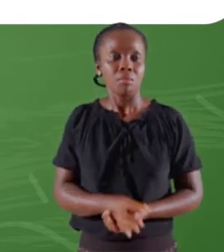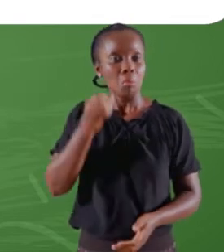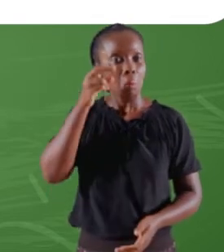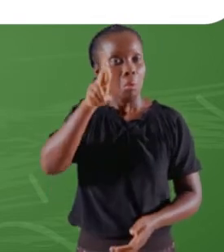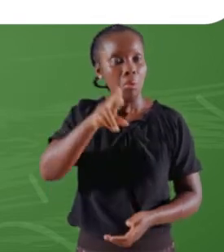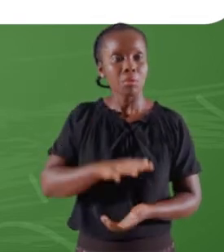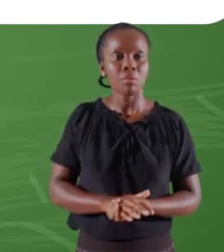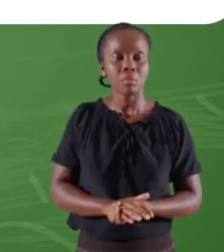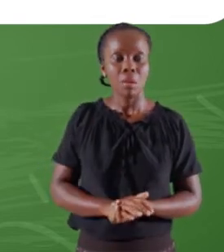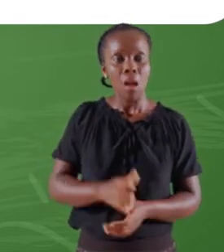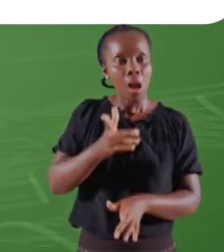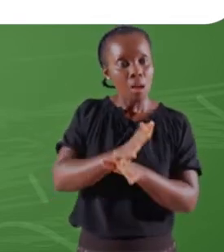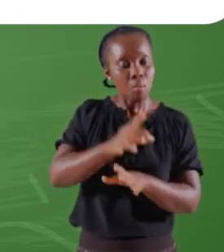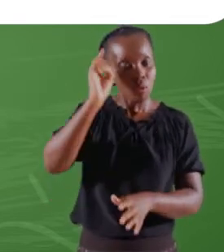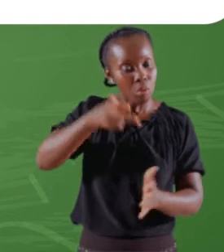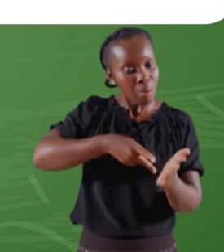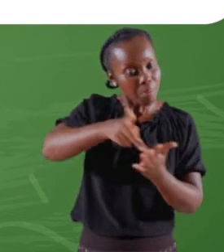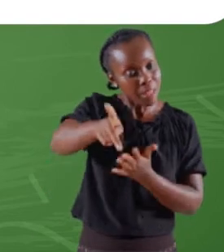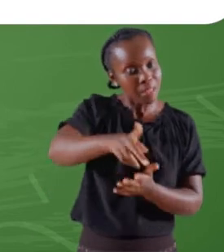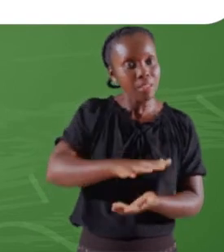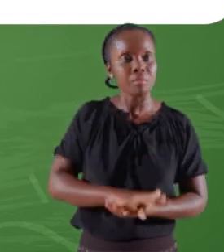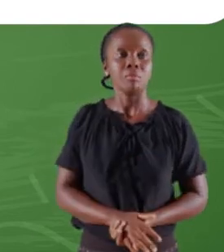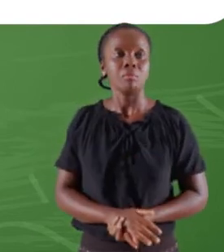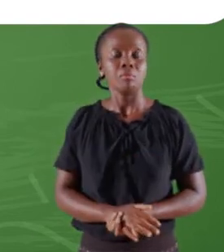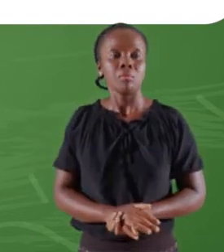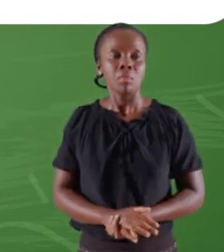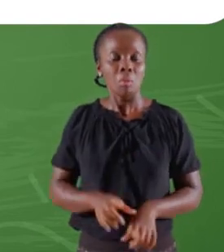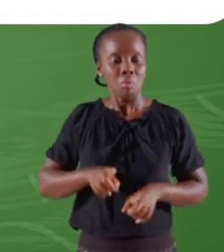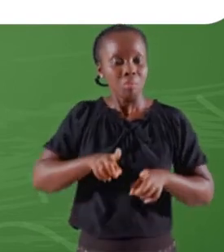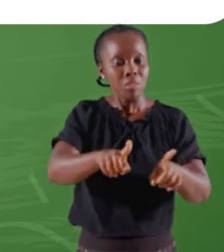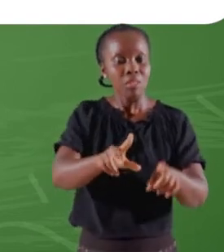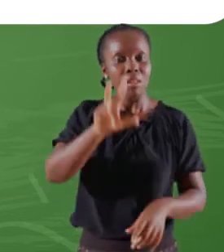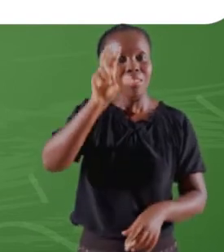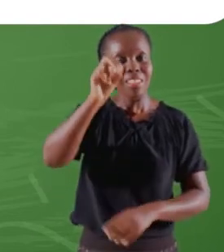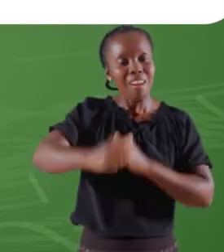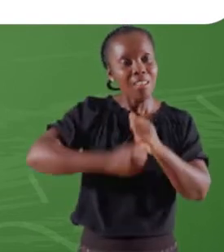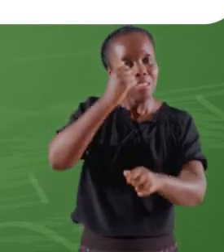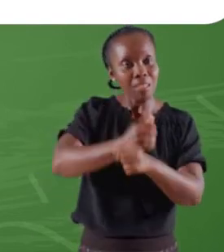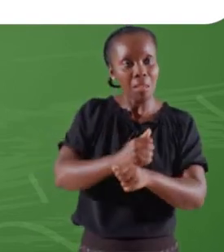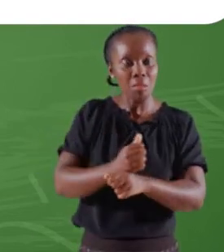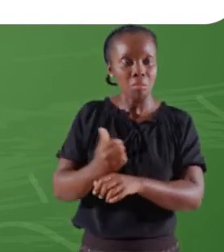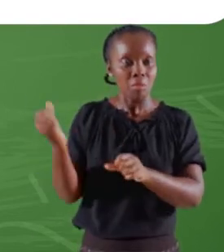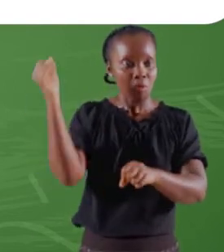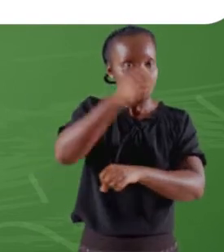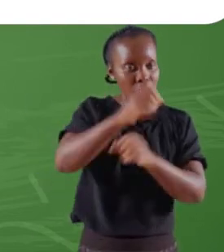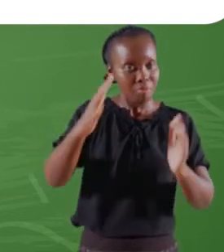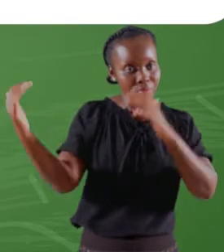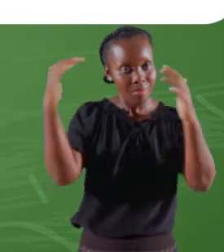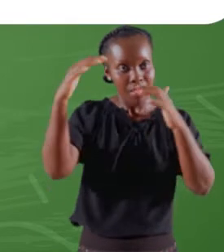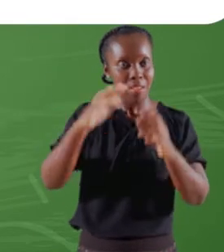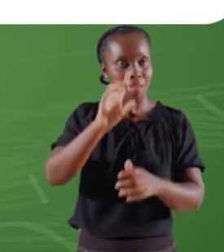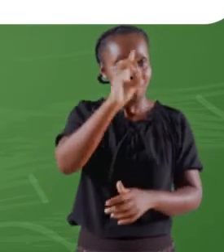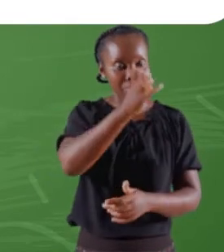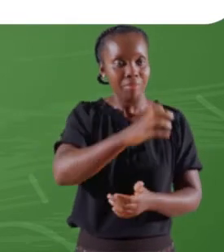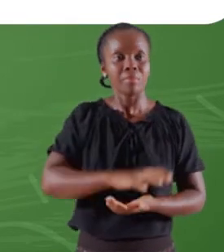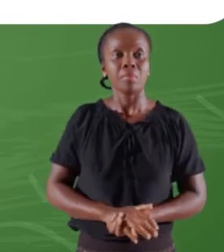Elle doit les payer en 30 ennuités, c'est-à pendant 30 ans, au vainqueur de la guerre. Sur